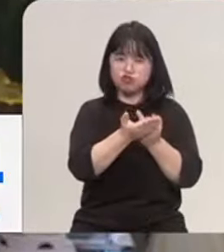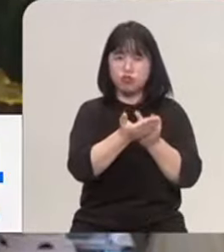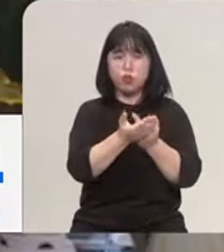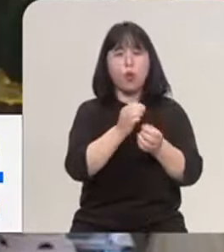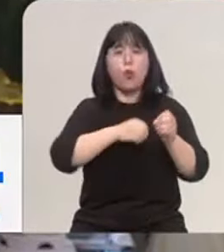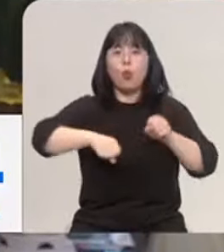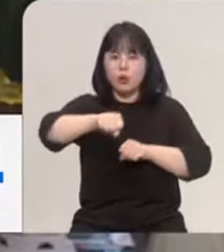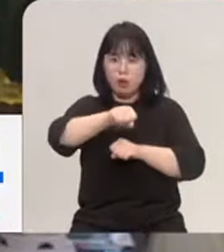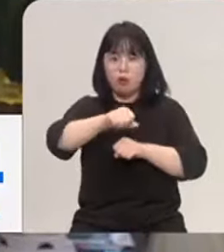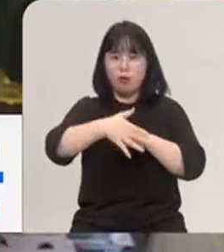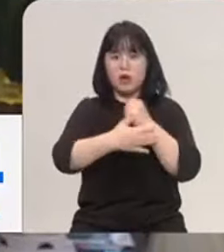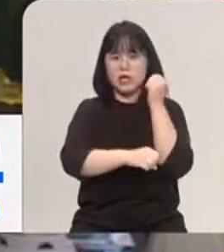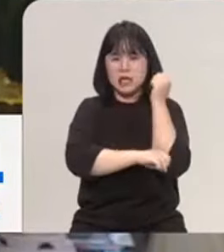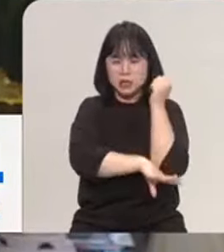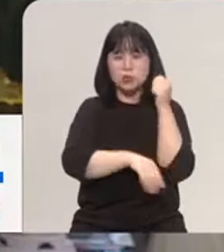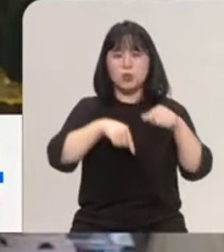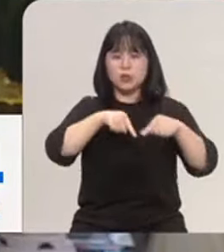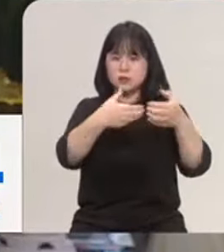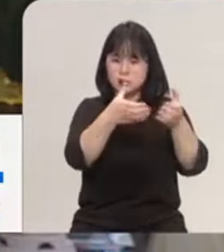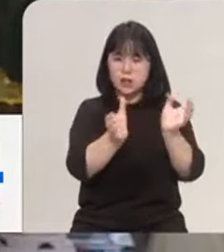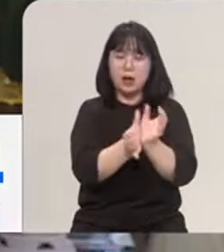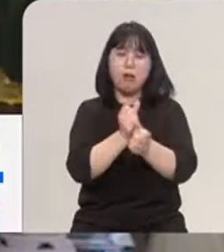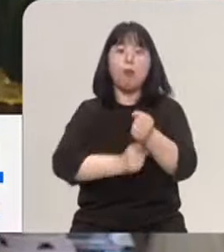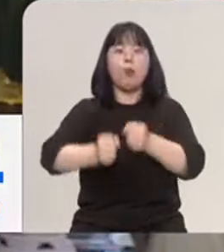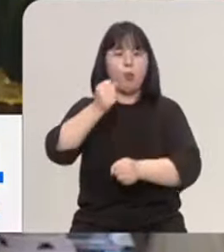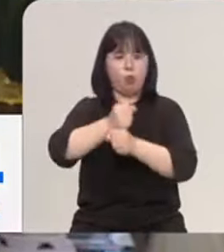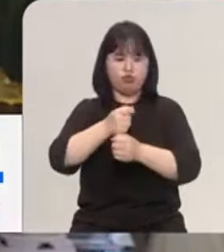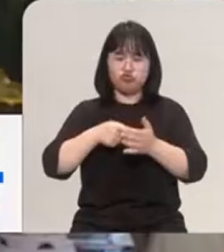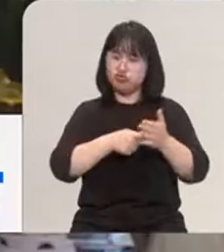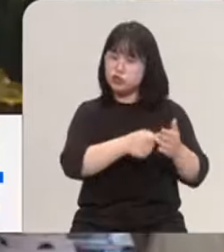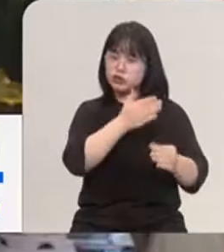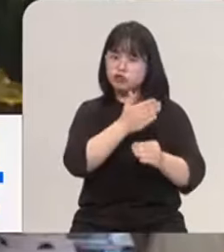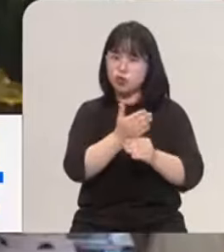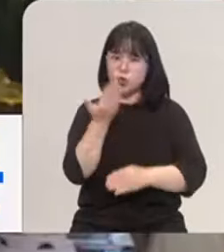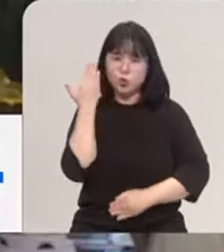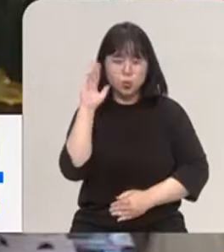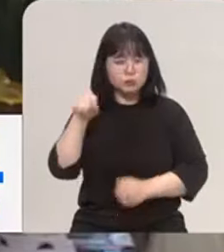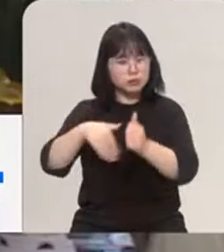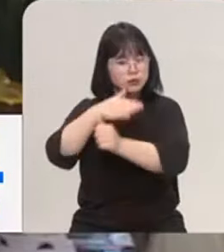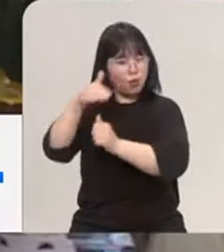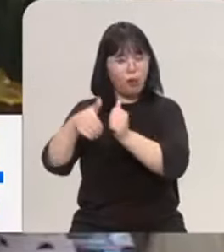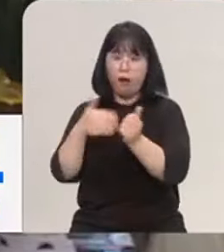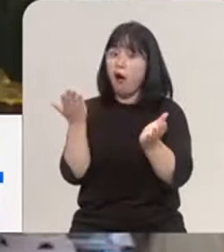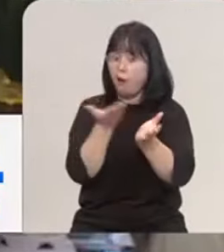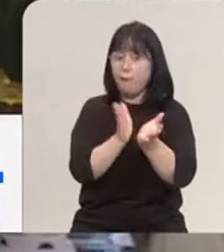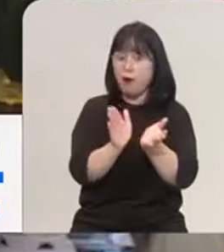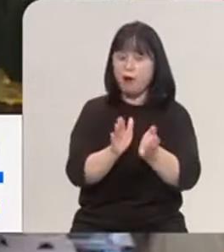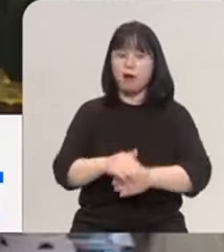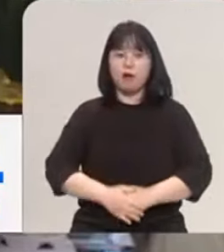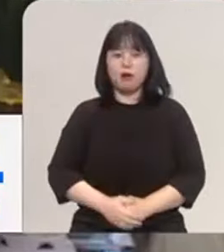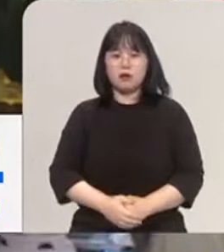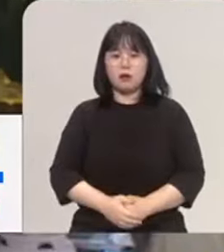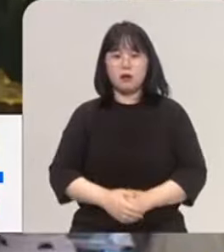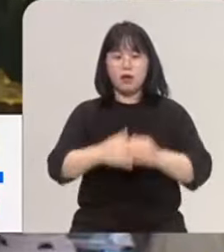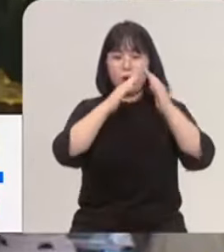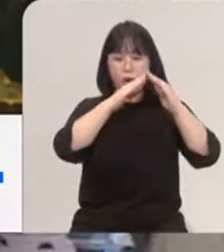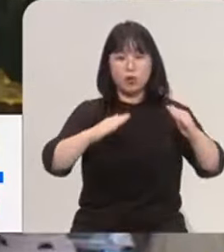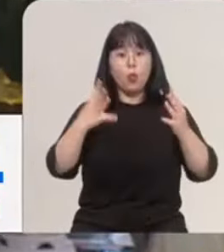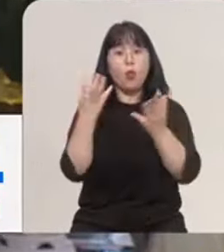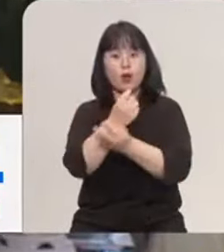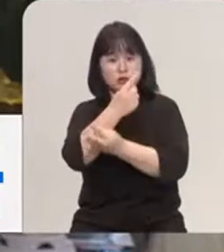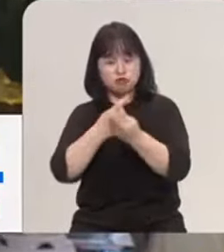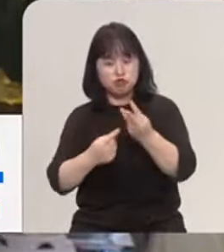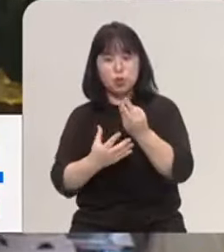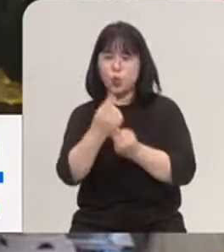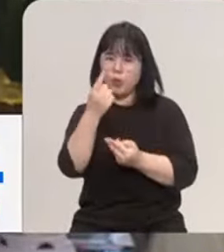오히려 기초자치단체 복원을 추진하고 있습니다. 요즘 대세와는 사뭇 다르죠. 완주전주 통합 추진에